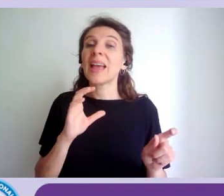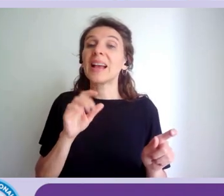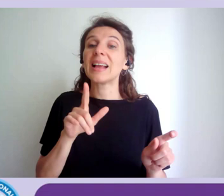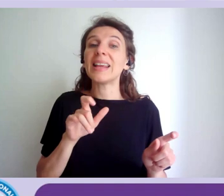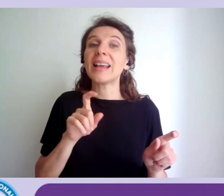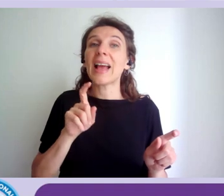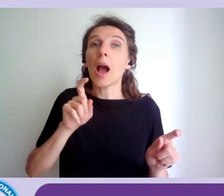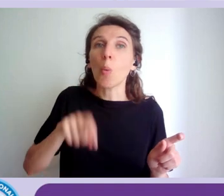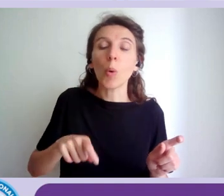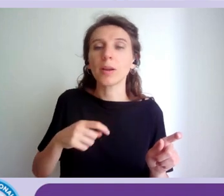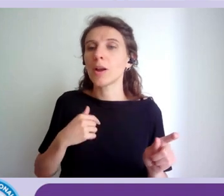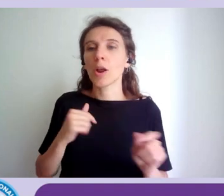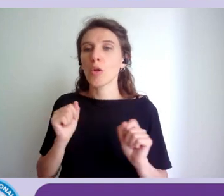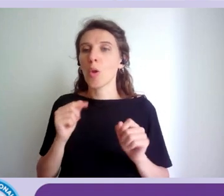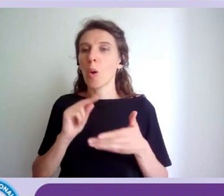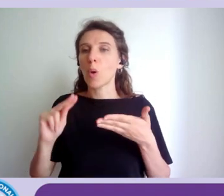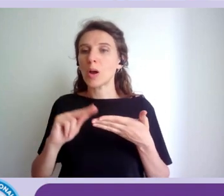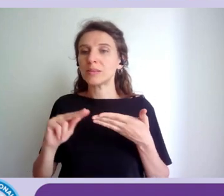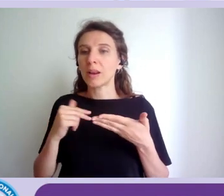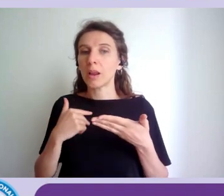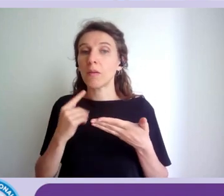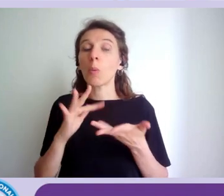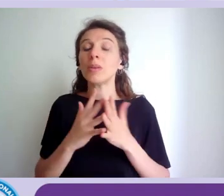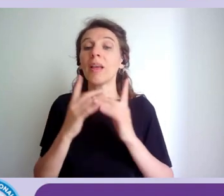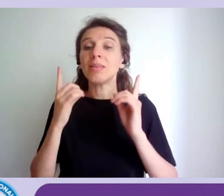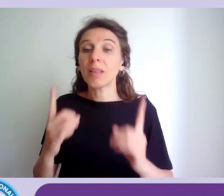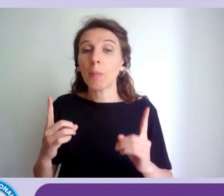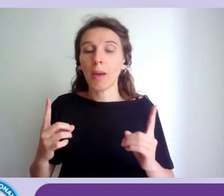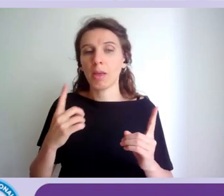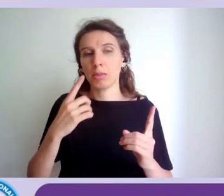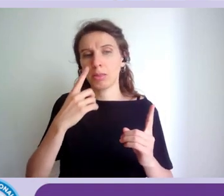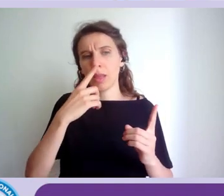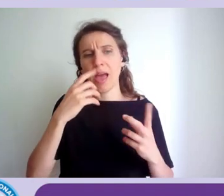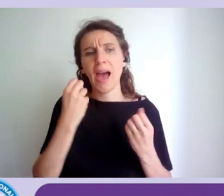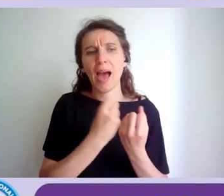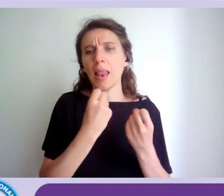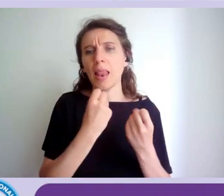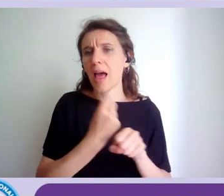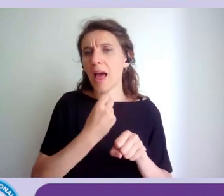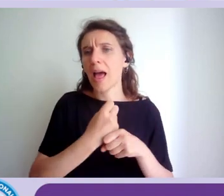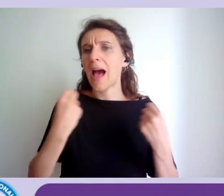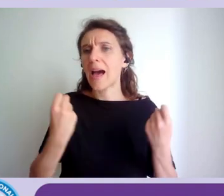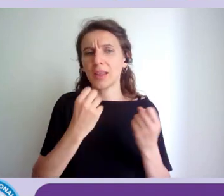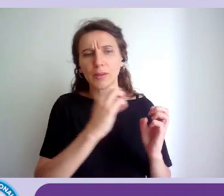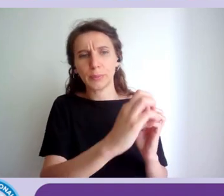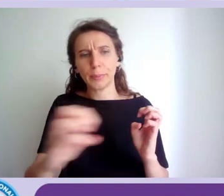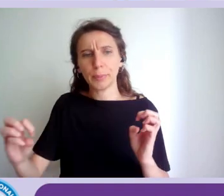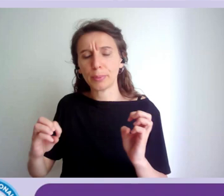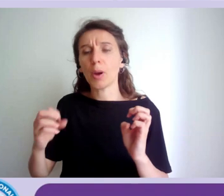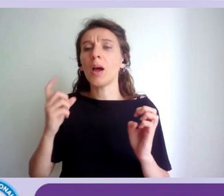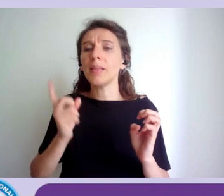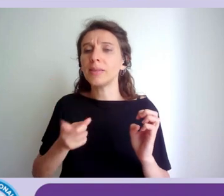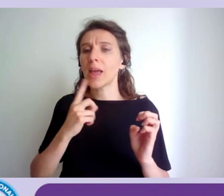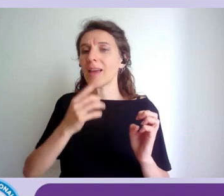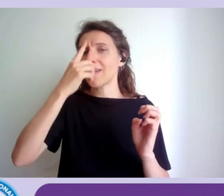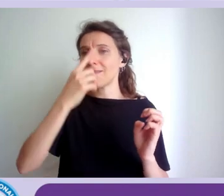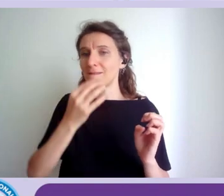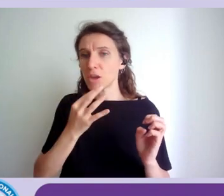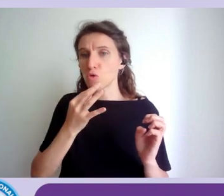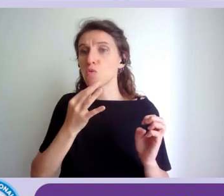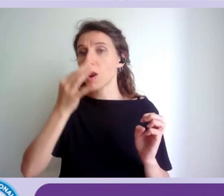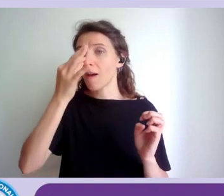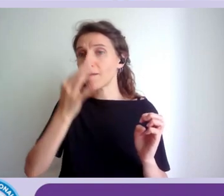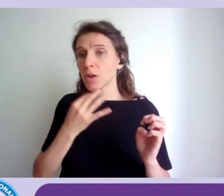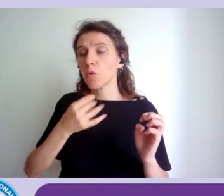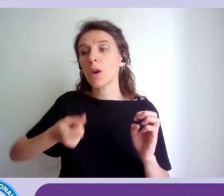dicendo quindi a seconda della tipologia di attività che svolge un soggetto in azienda deve avere una la sua il suo